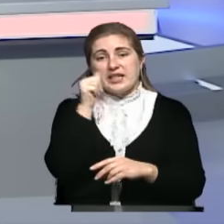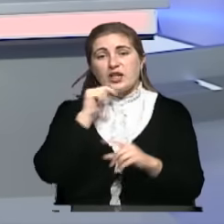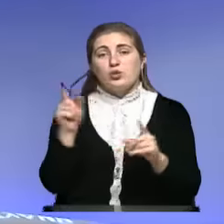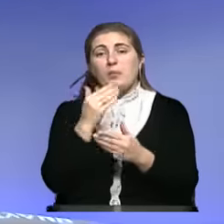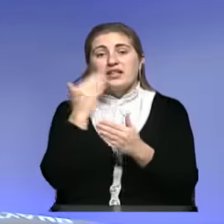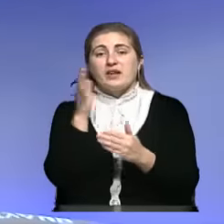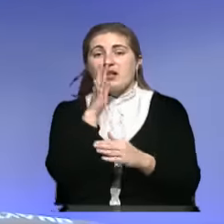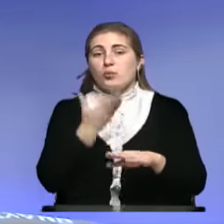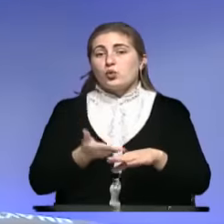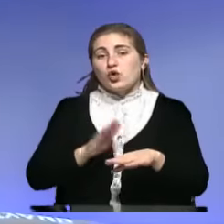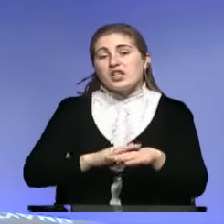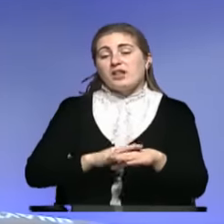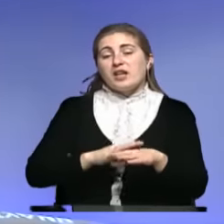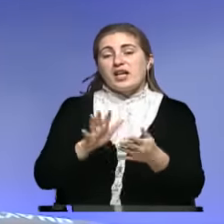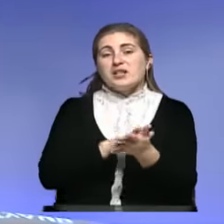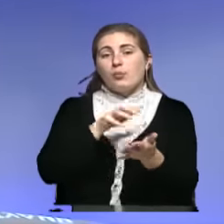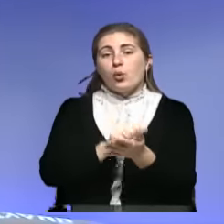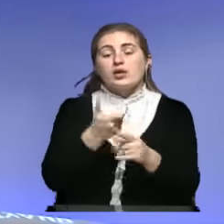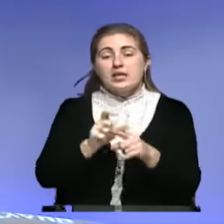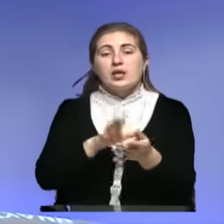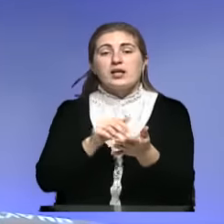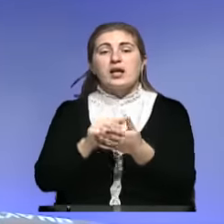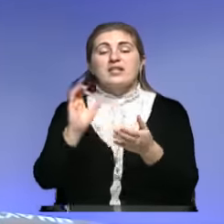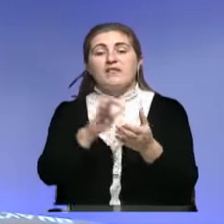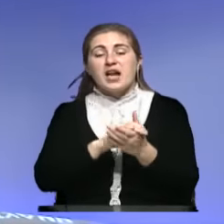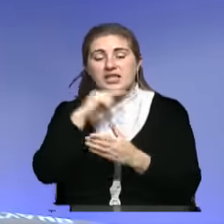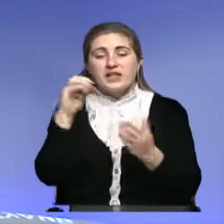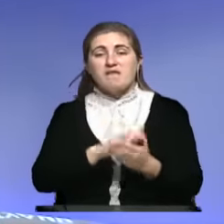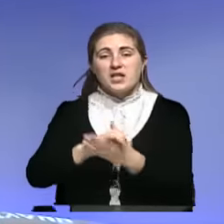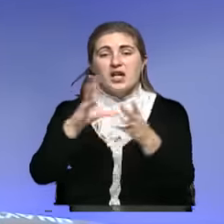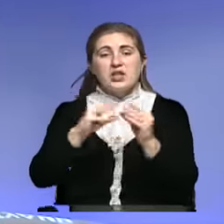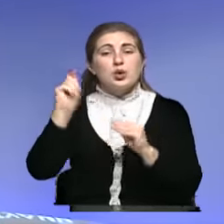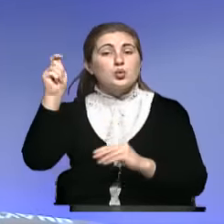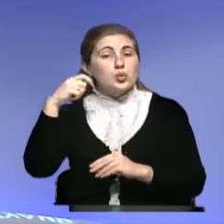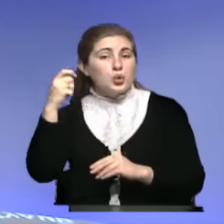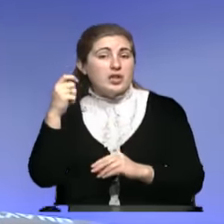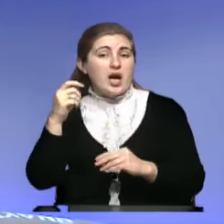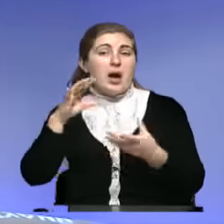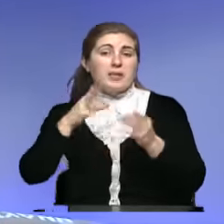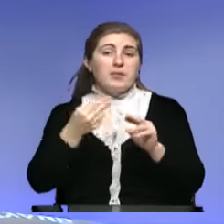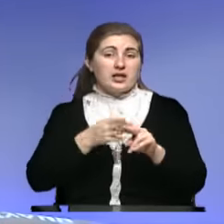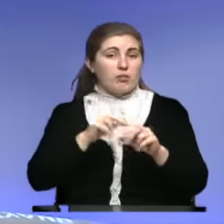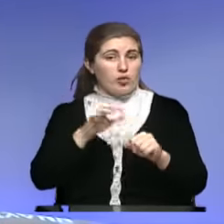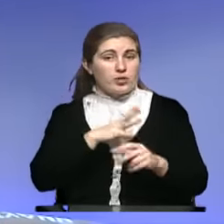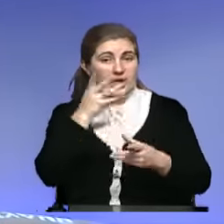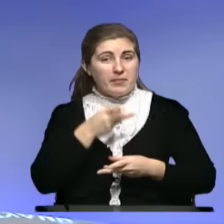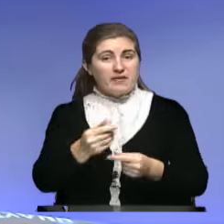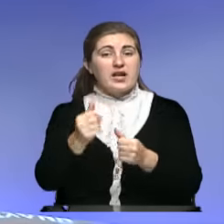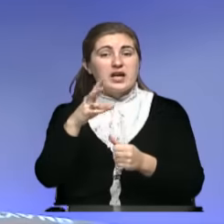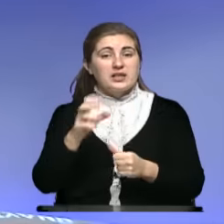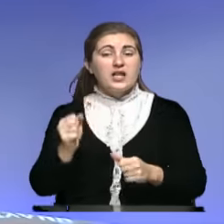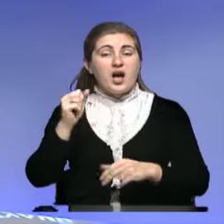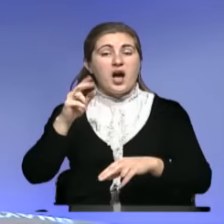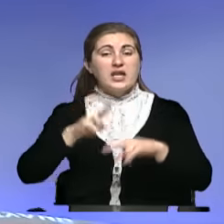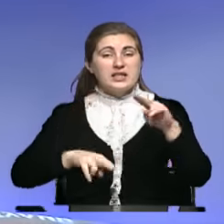существенно испортились отношения Российской Федерации с Турцией. В принципе, это может сказаться и на строительной отрасли, наверное,